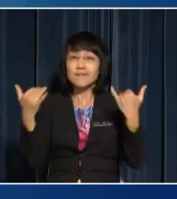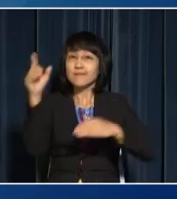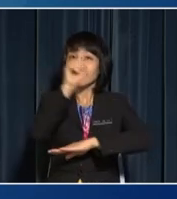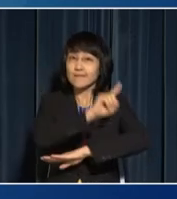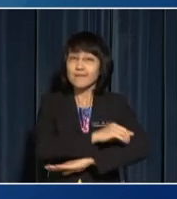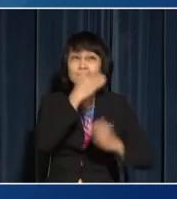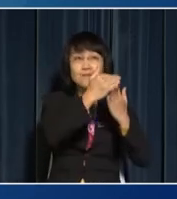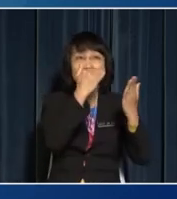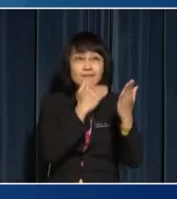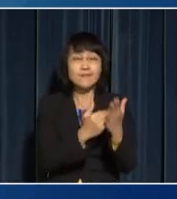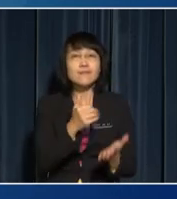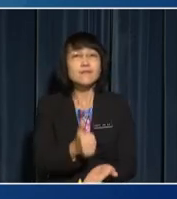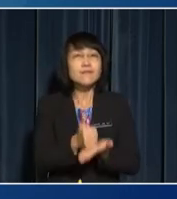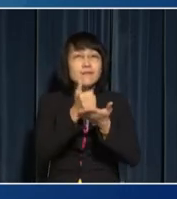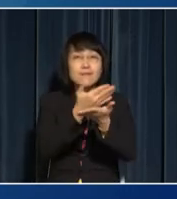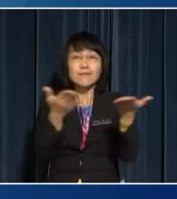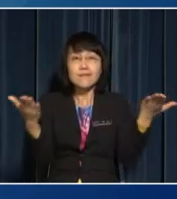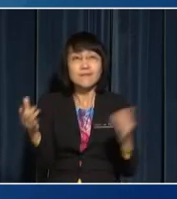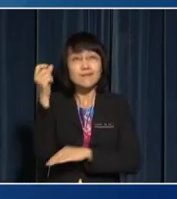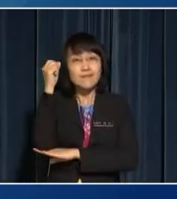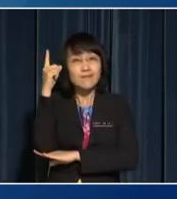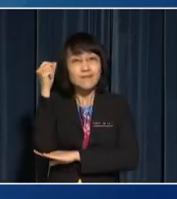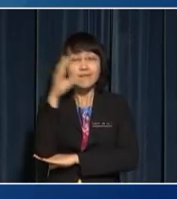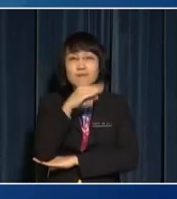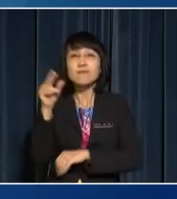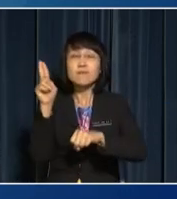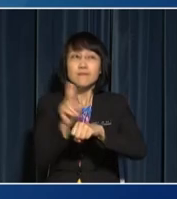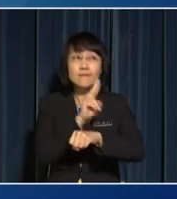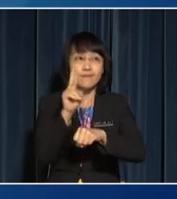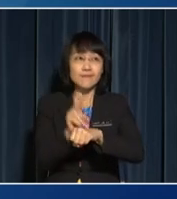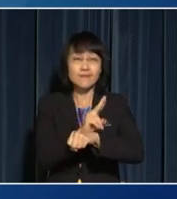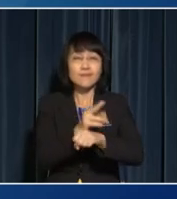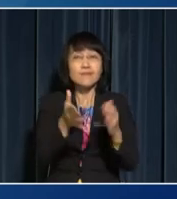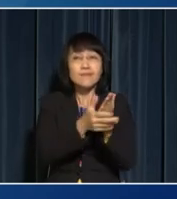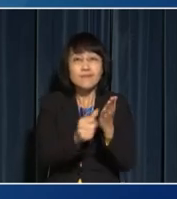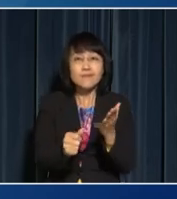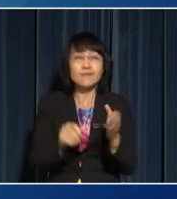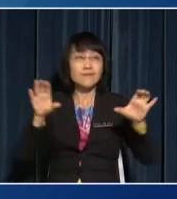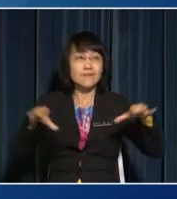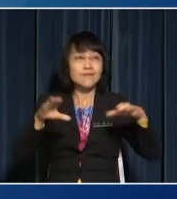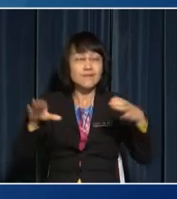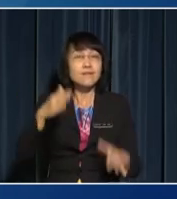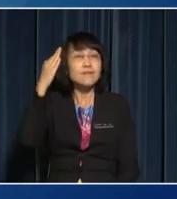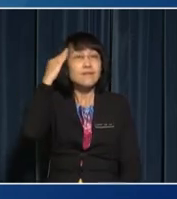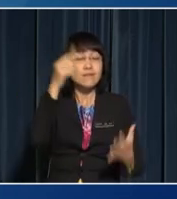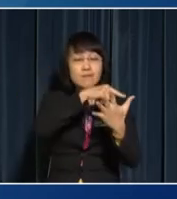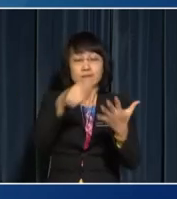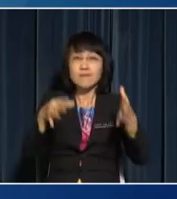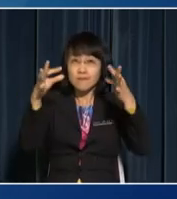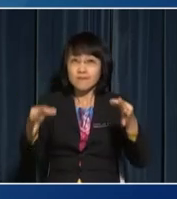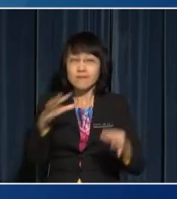that today's lesson can help you to understand and apply the skills of making